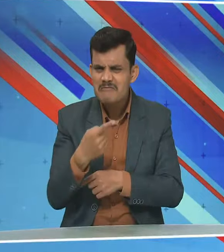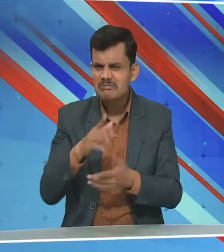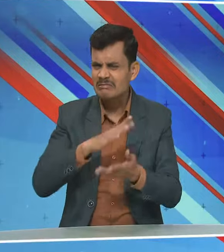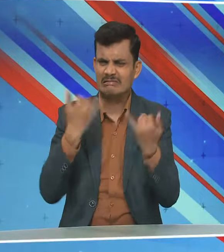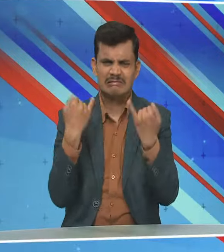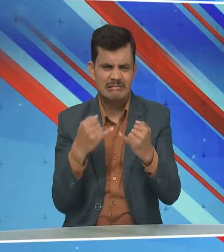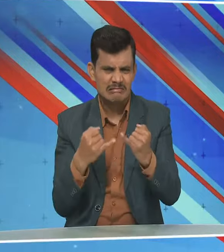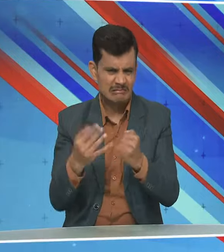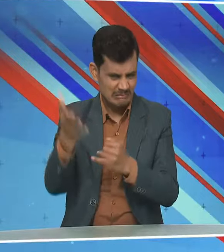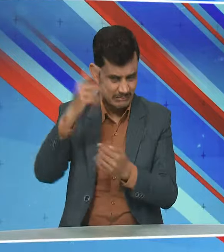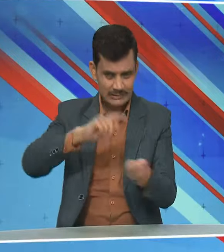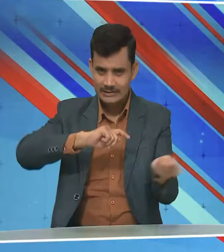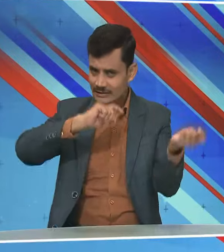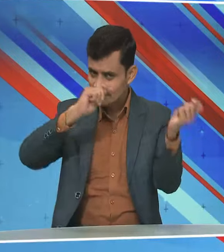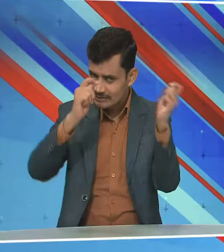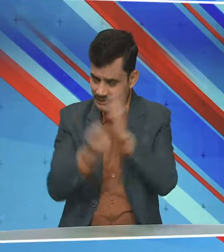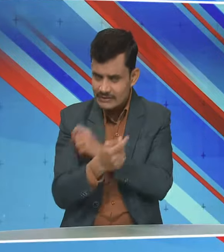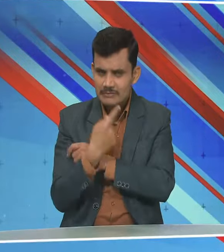नहीं है इसा इसा बोलके